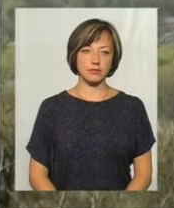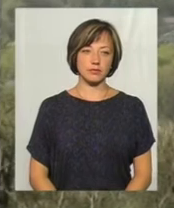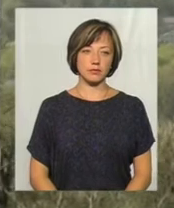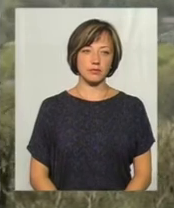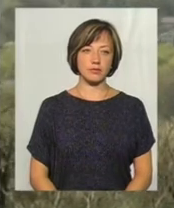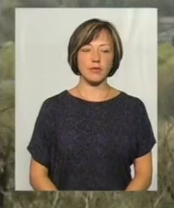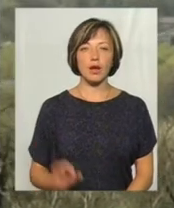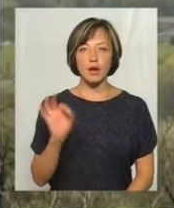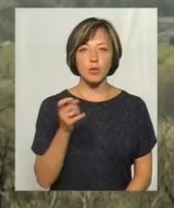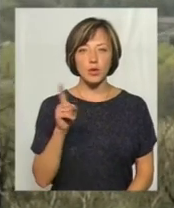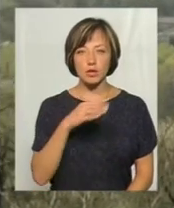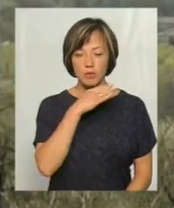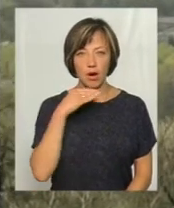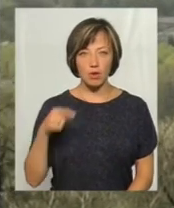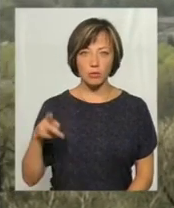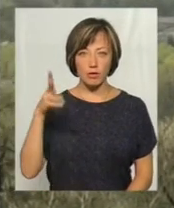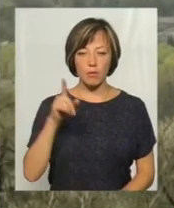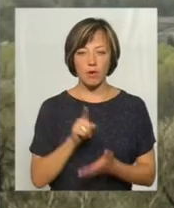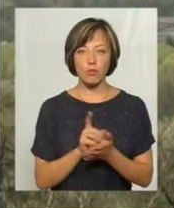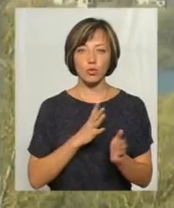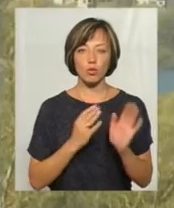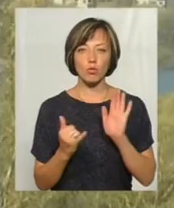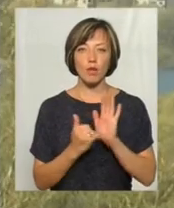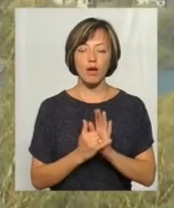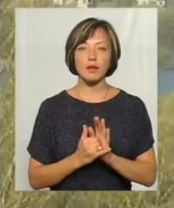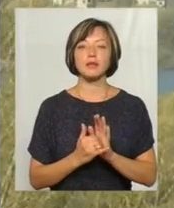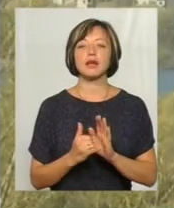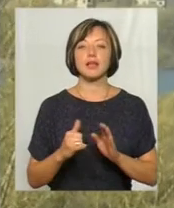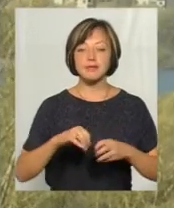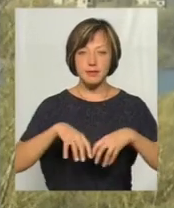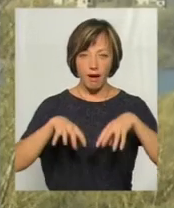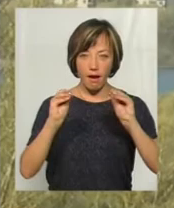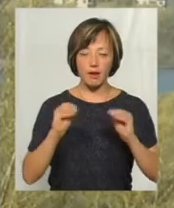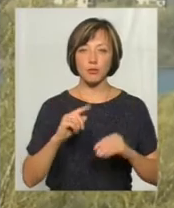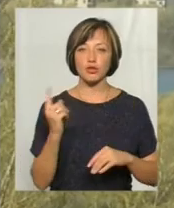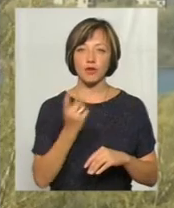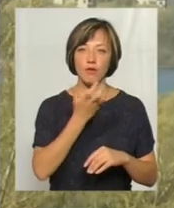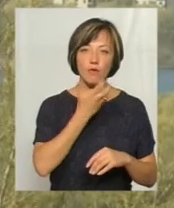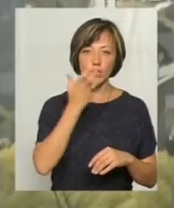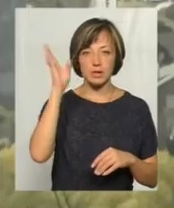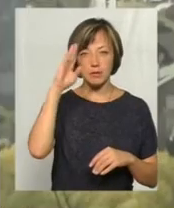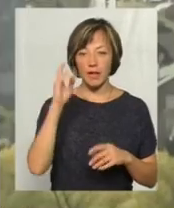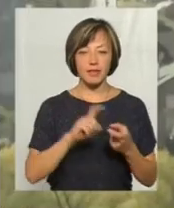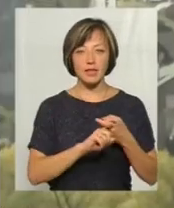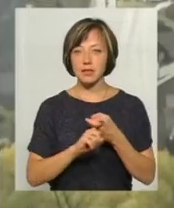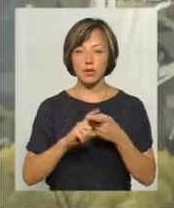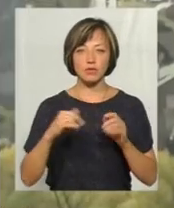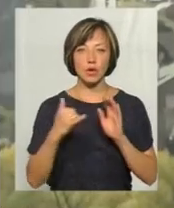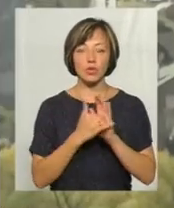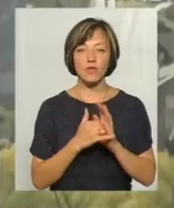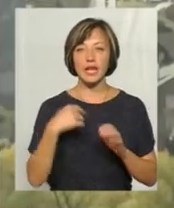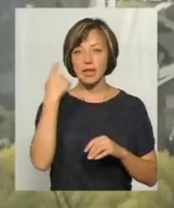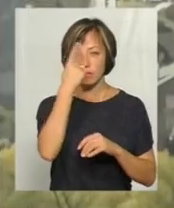Про те, що багатоповерхівки мають бути обладнані загальними лічильниками води та тепла, незалежно від встановлених індивідуальних